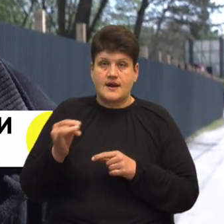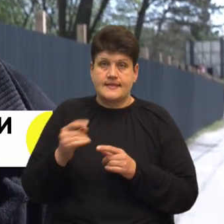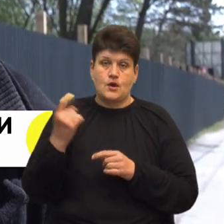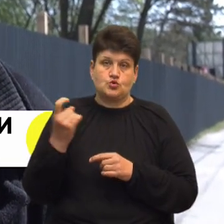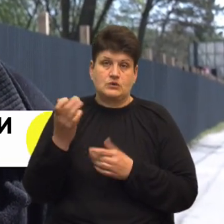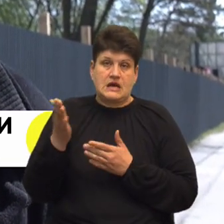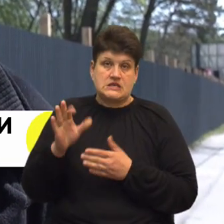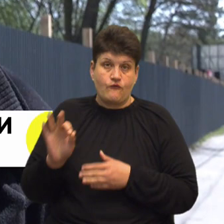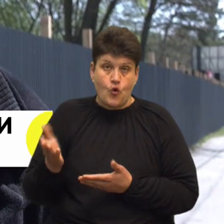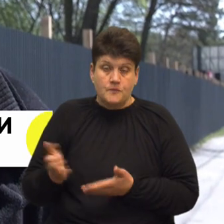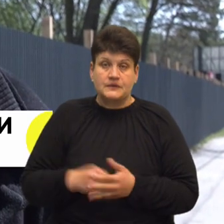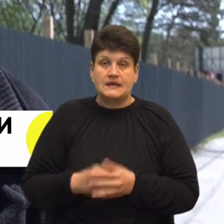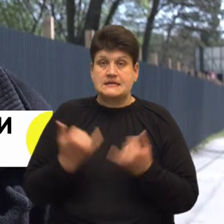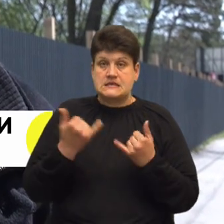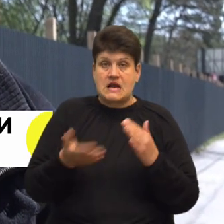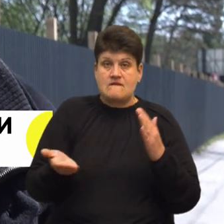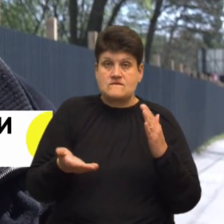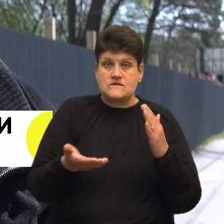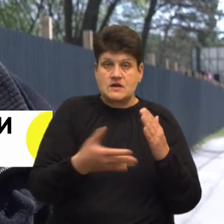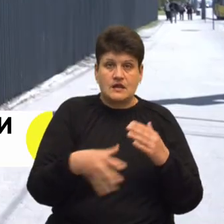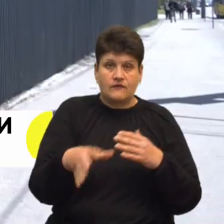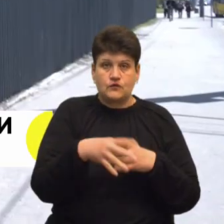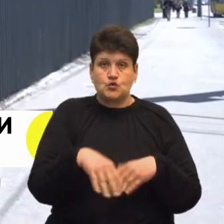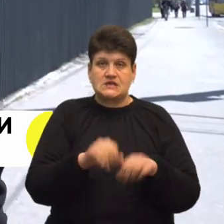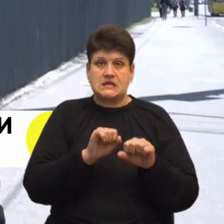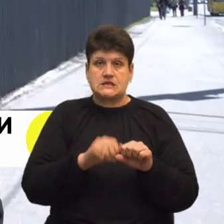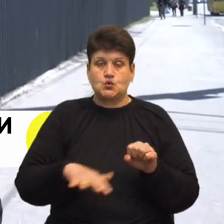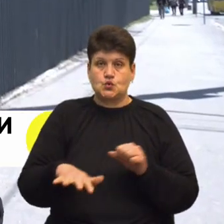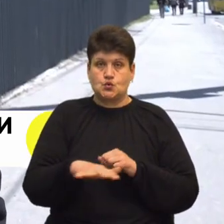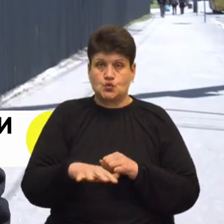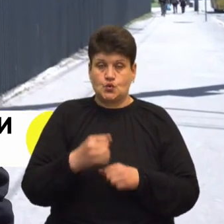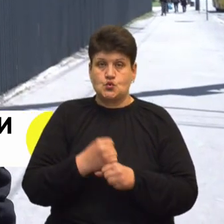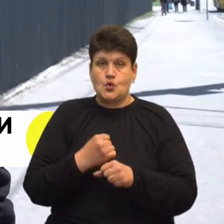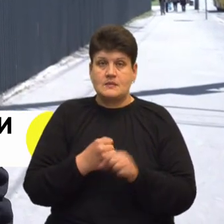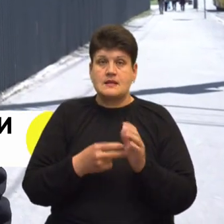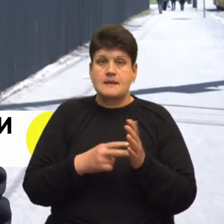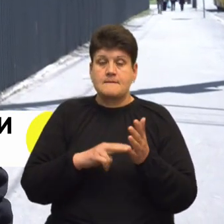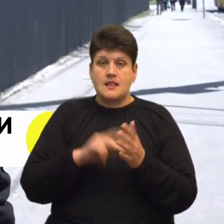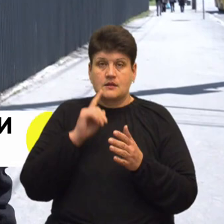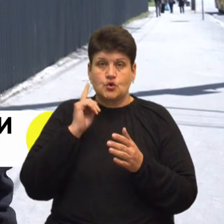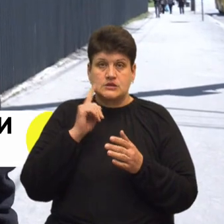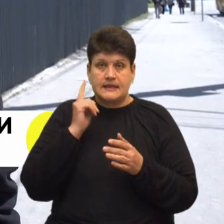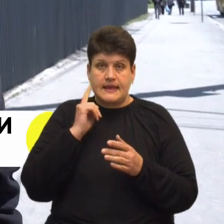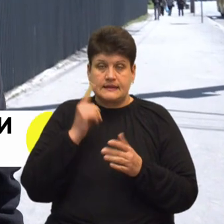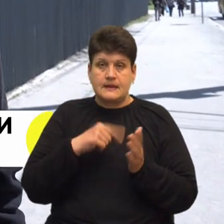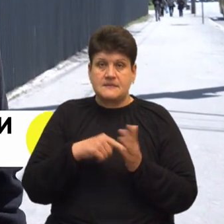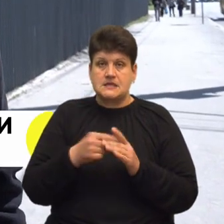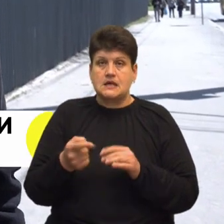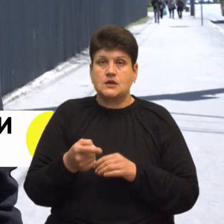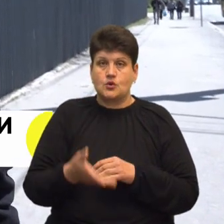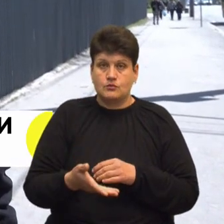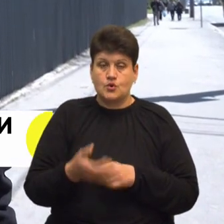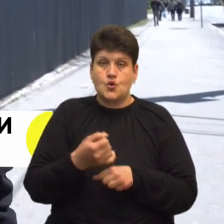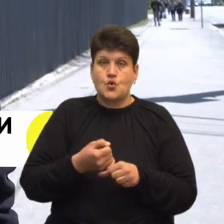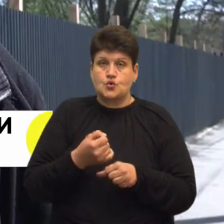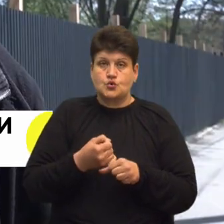Зараз вирізали всю захисну зону. Зробили план озеленення міста Тернополя. Розробляв